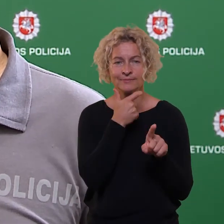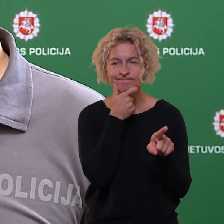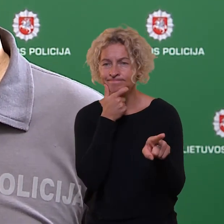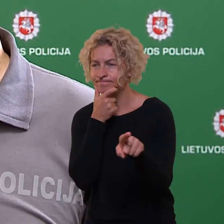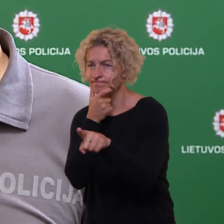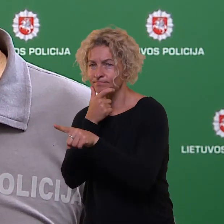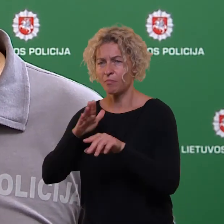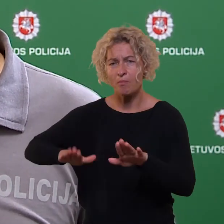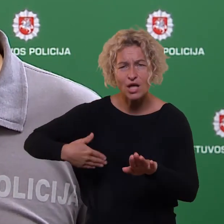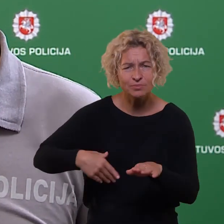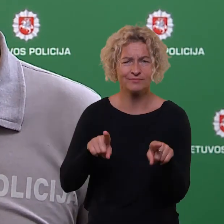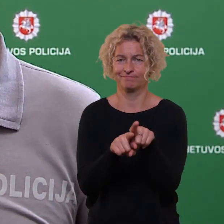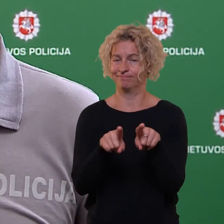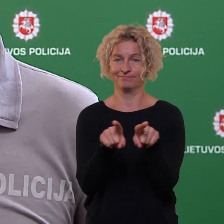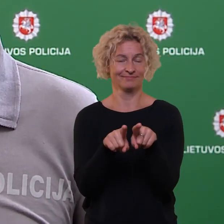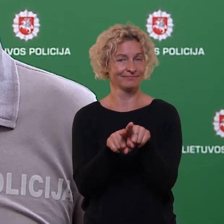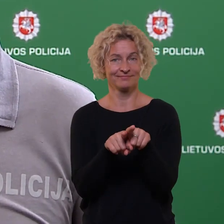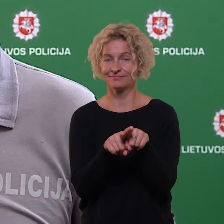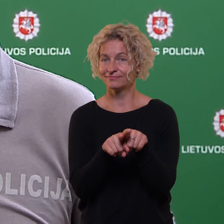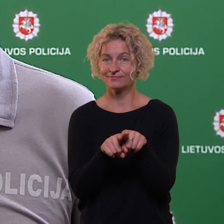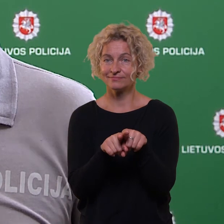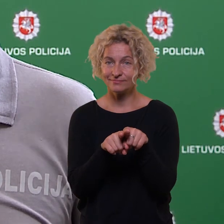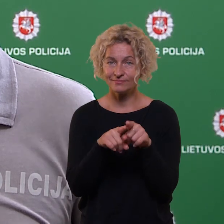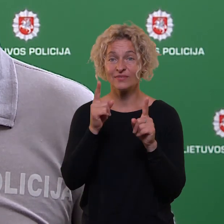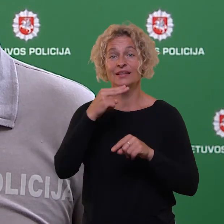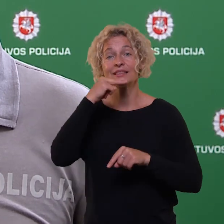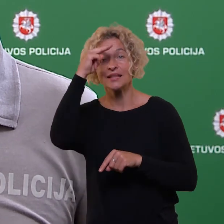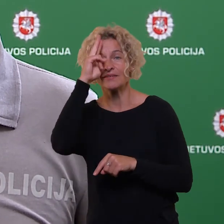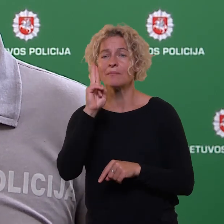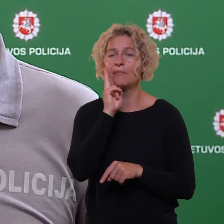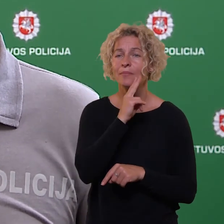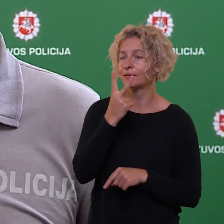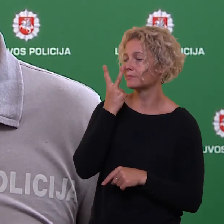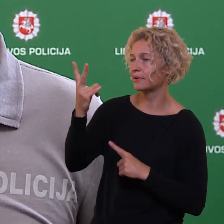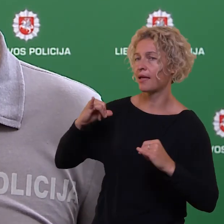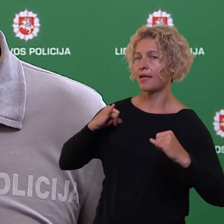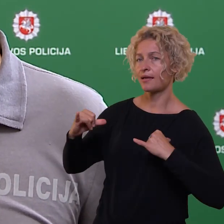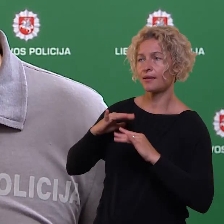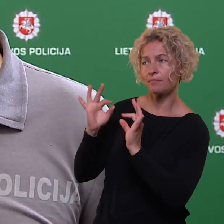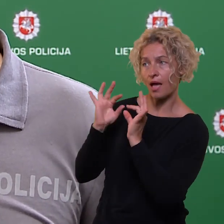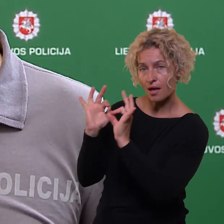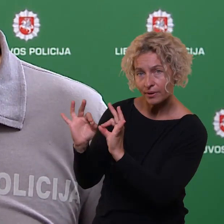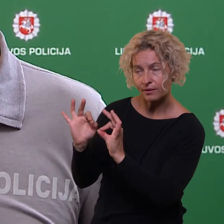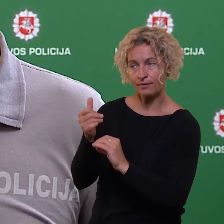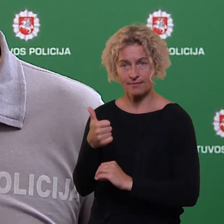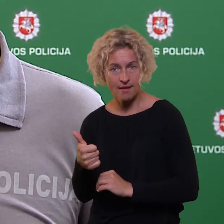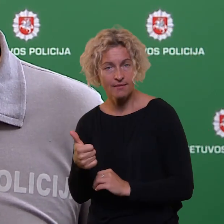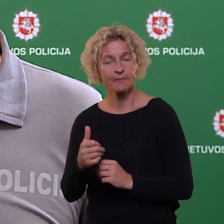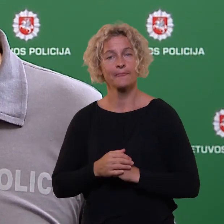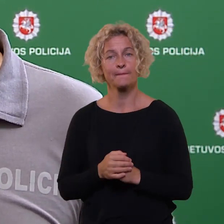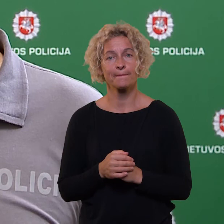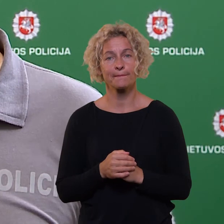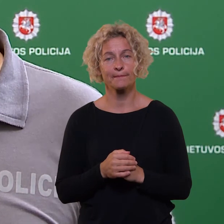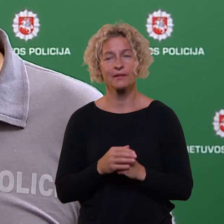džiračius, elektrinius paspirtukus. Taip pat bus žiūrima kaip teveliai veža vaikus į mokyklas, į darželius, bus vykdoma ir